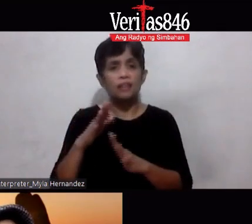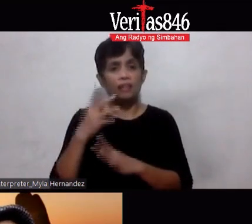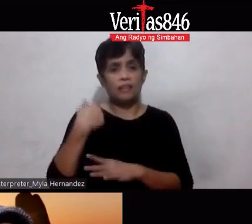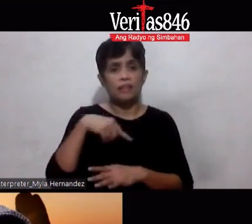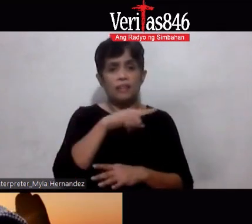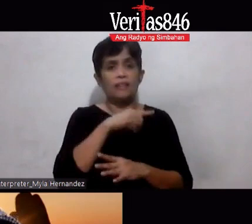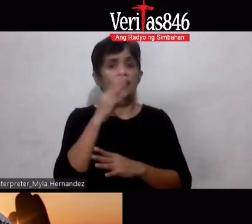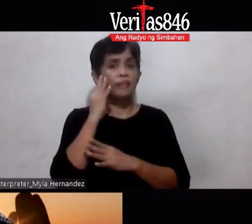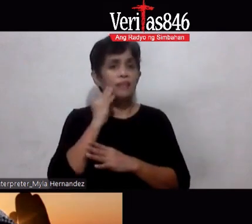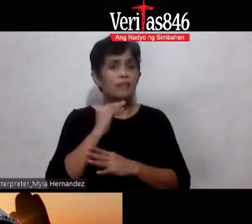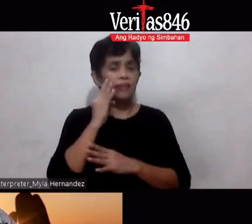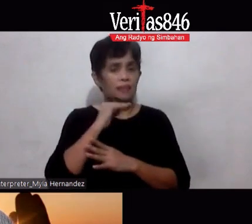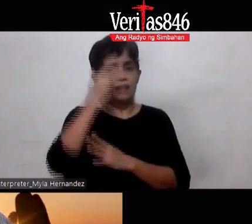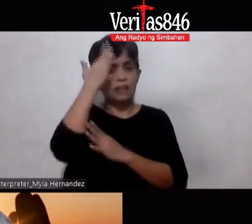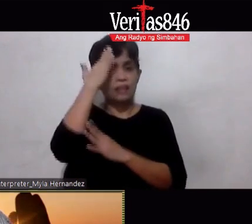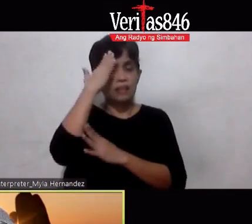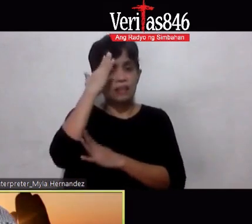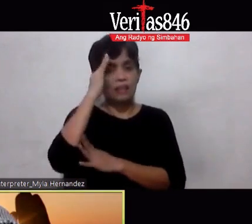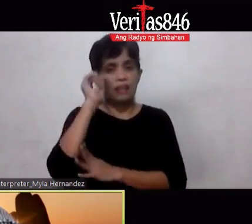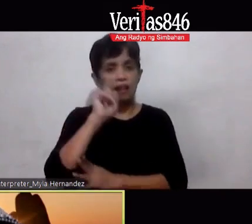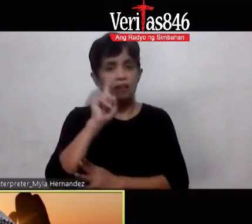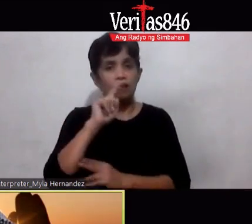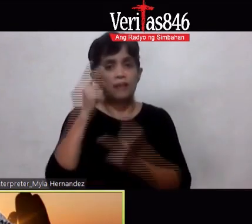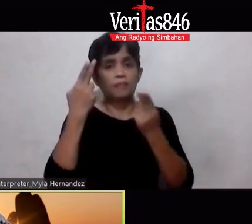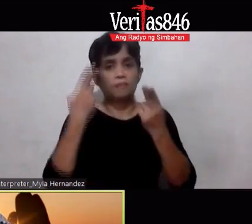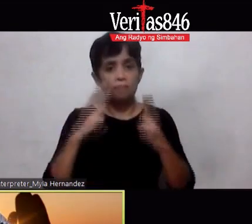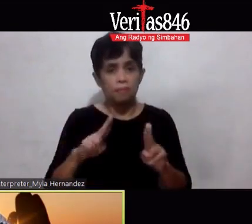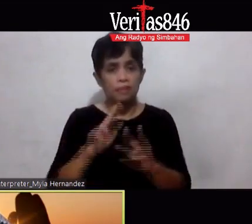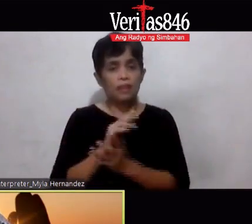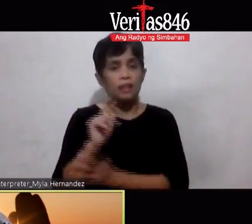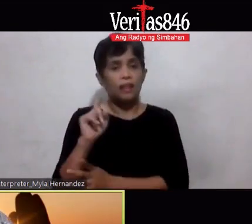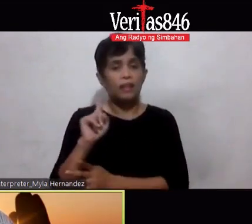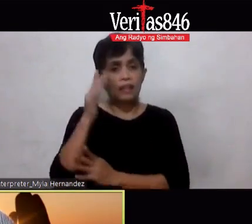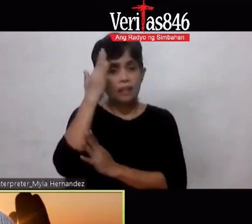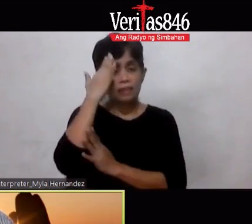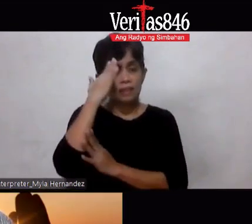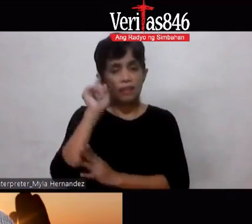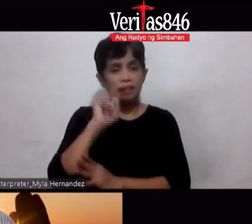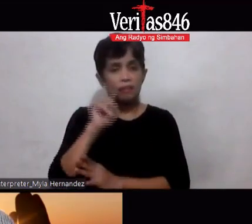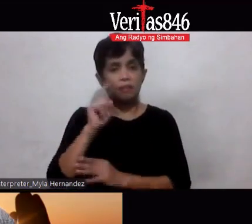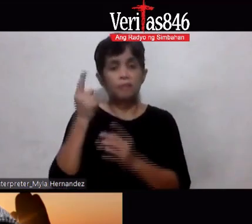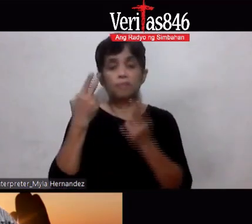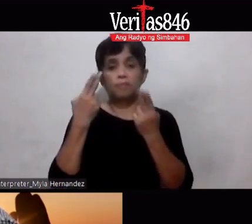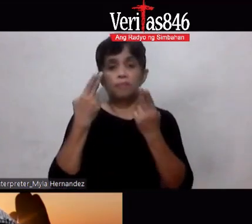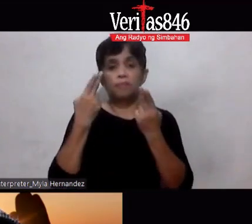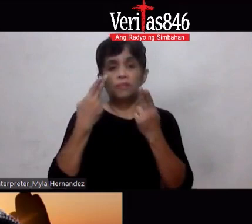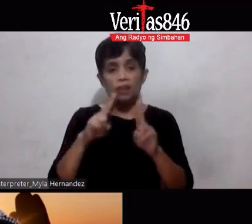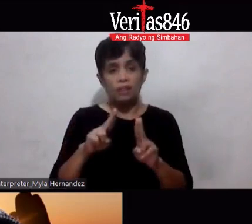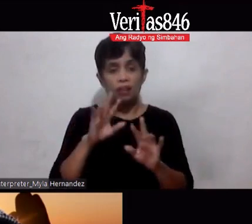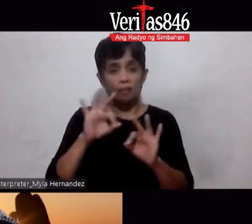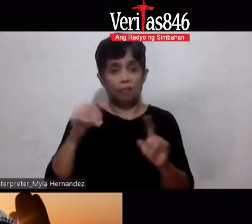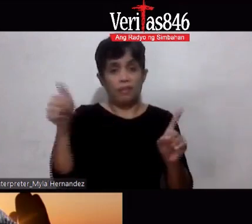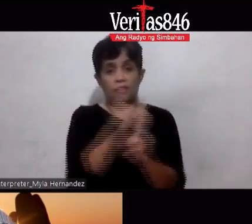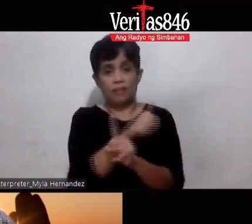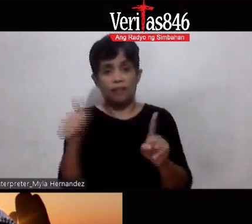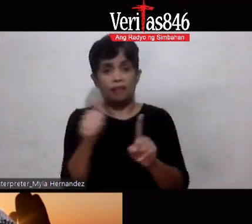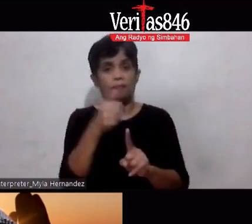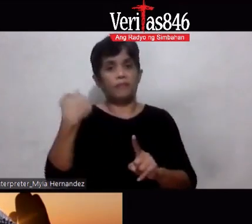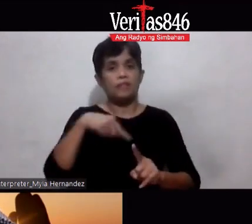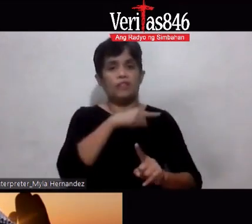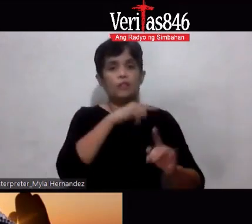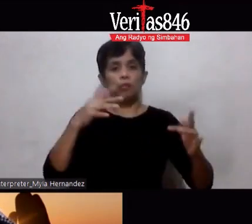na natin Ano ang pwedeng mangyari Alam na natin Anong pwedeng mangyari Kung abusuhin natin Ang ating Pangangatawan